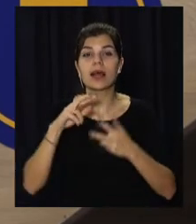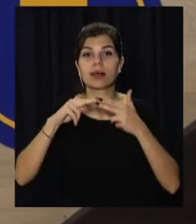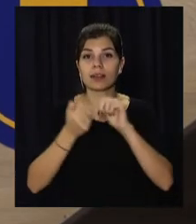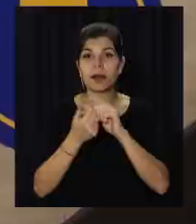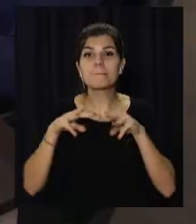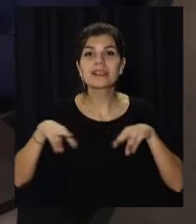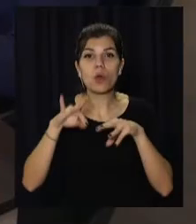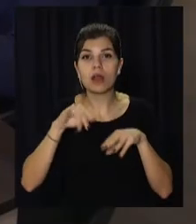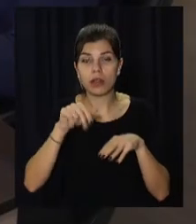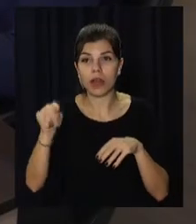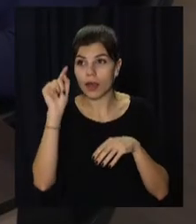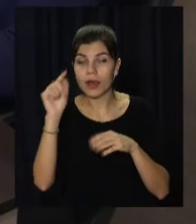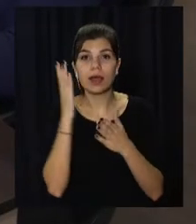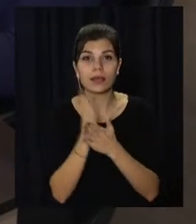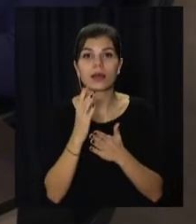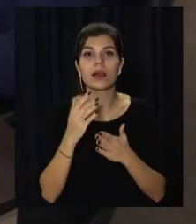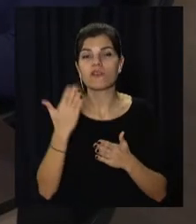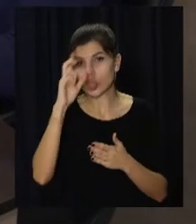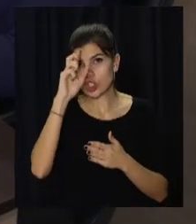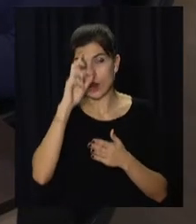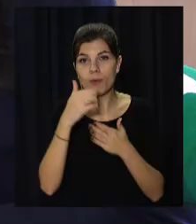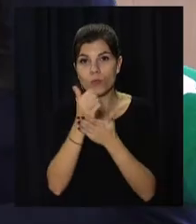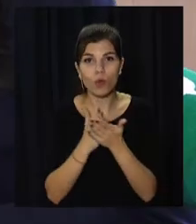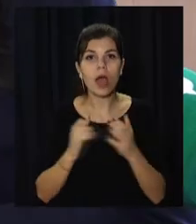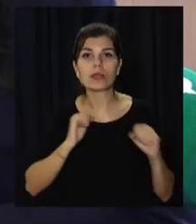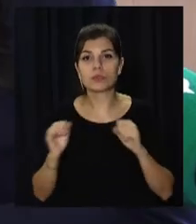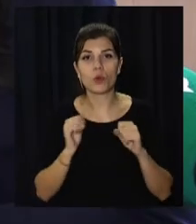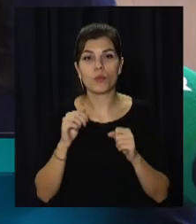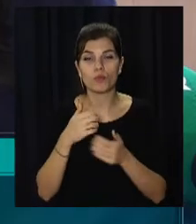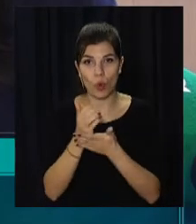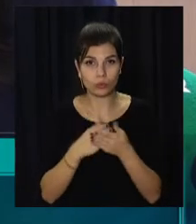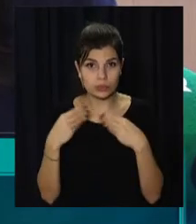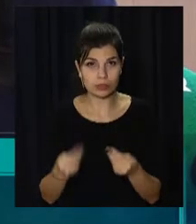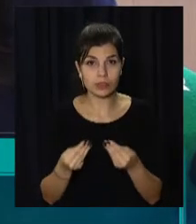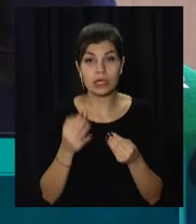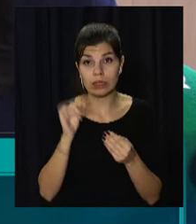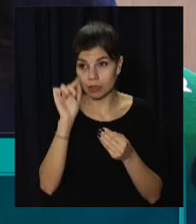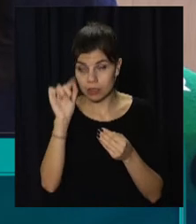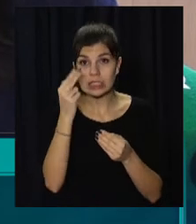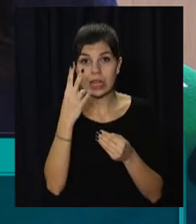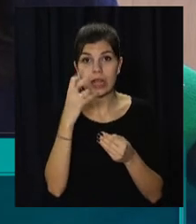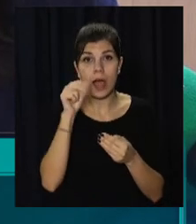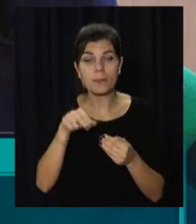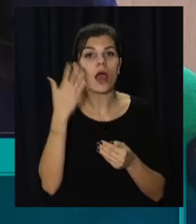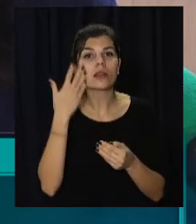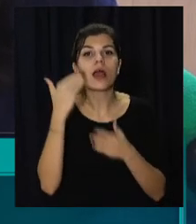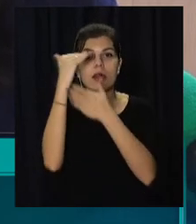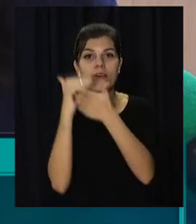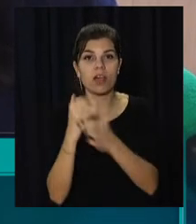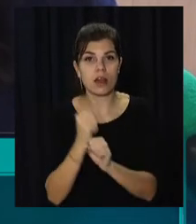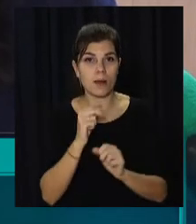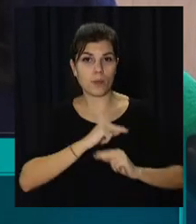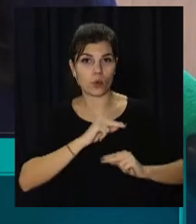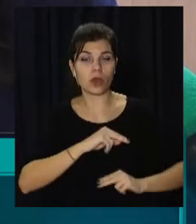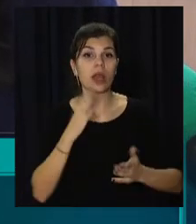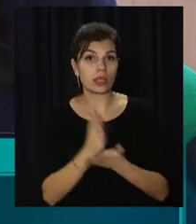зняти з реєстрації, оформити нерухомі ще земельну ділянку. Найпопулярніше питання – люди телефонують, щоб дізнатися стан готовності